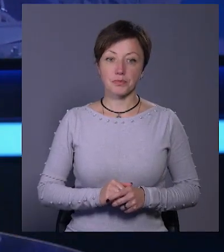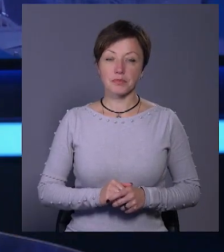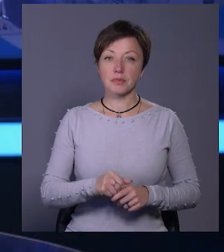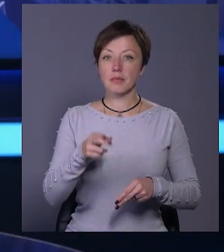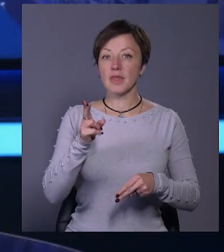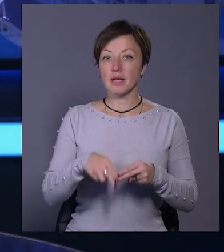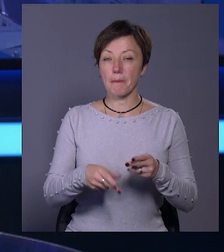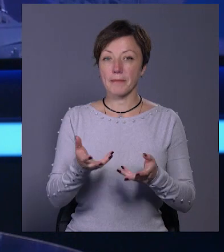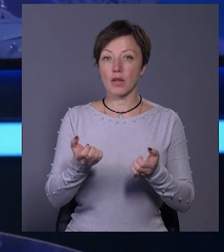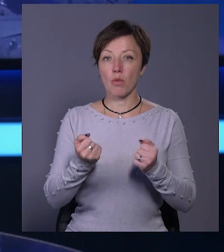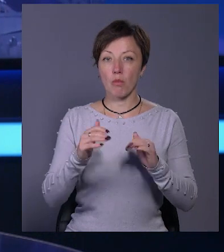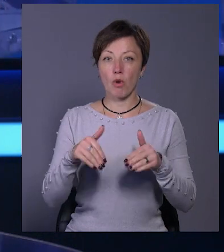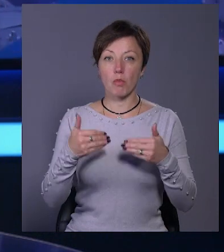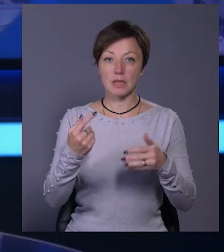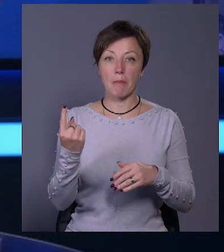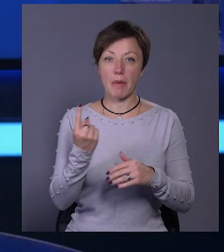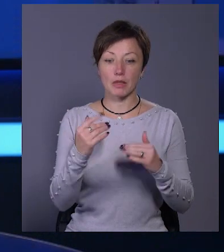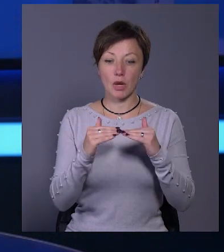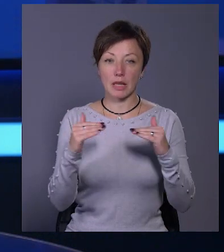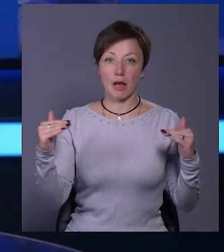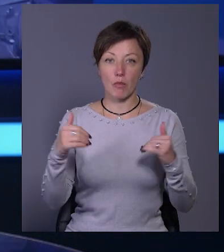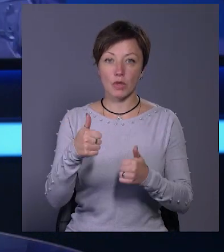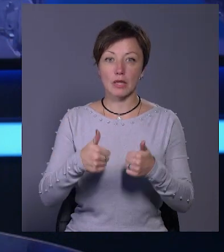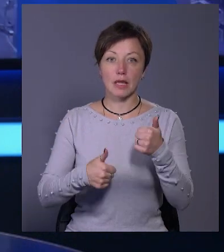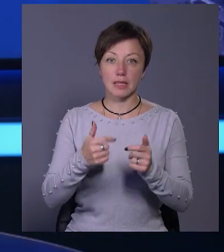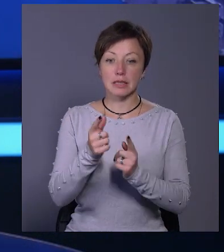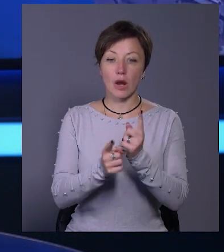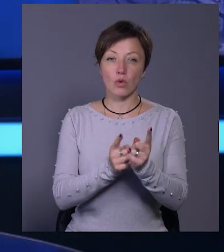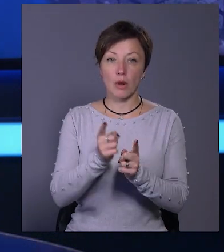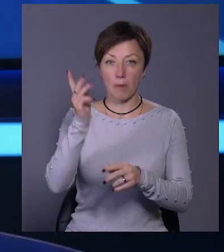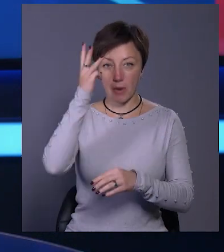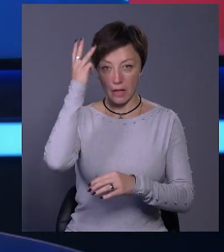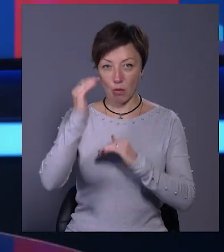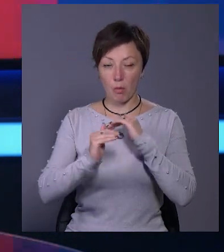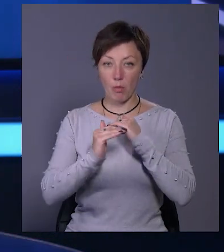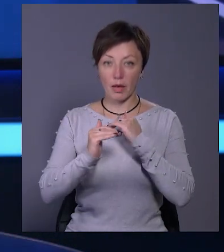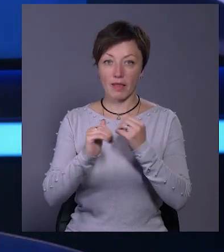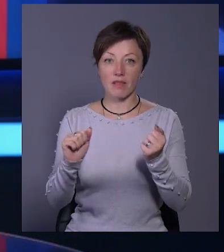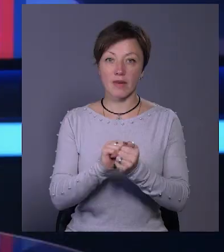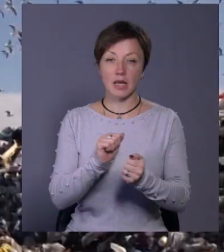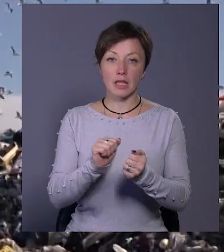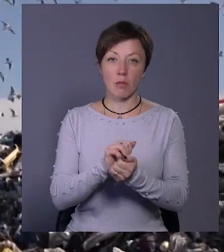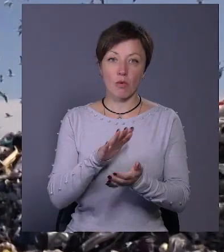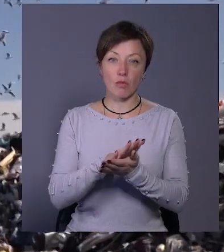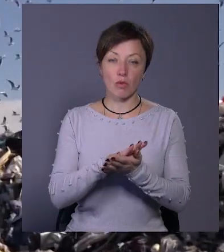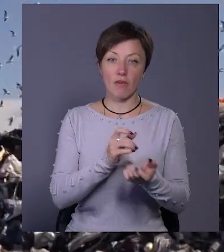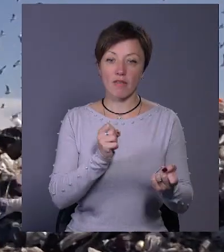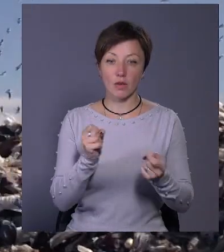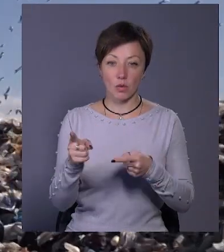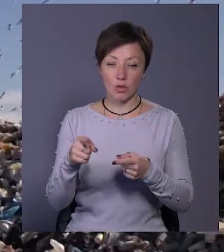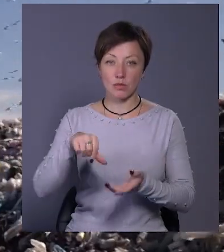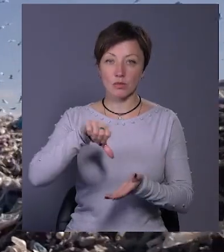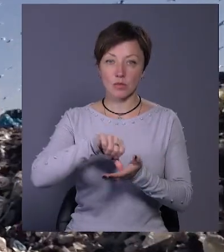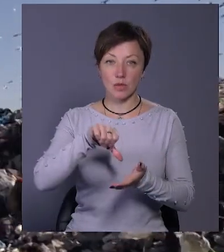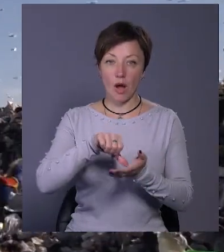Завершився прийом пропозицій першого етапу тендеру з реконструкції Хмельницького полігону твердих побутових відходів. В ньому взяли